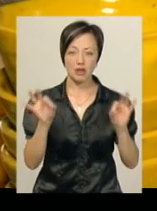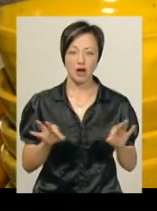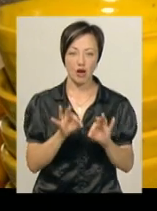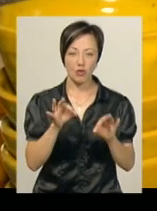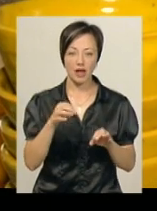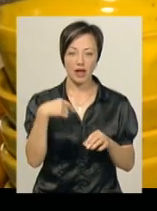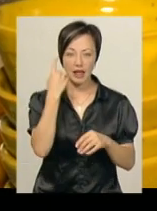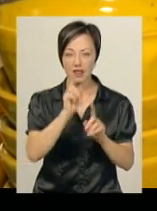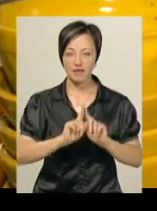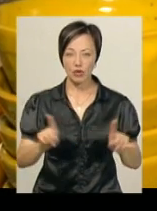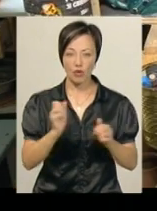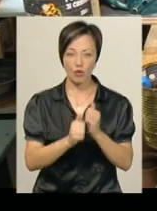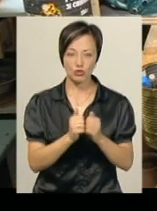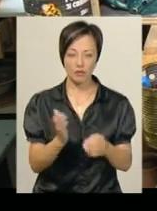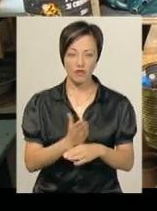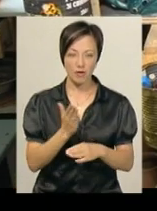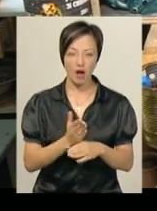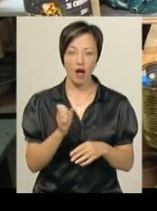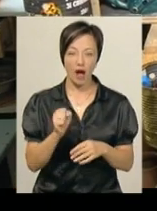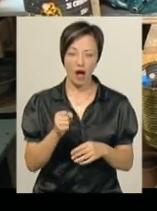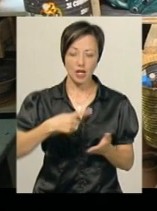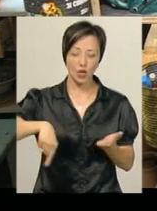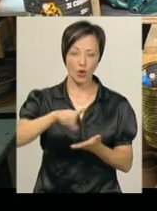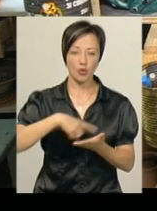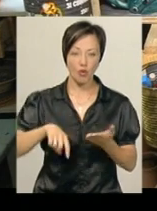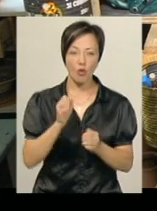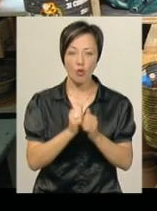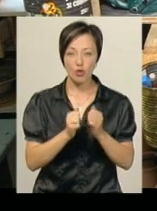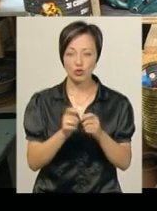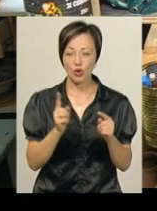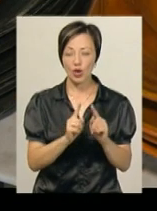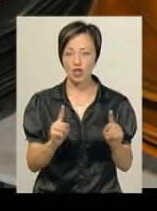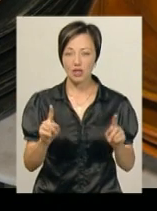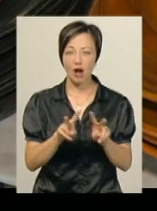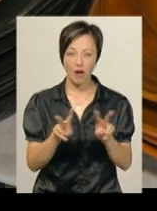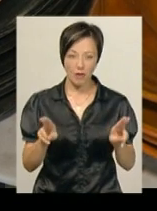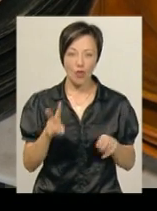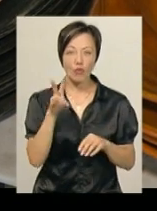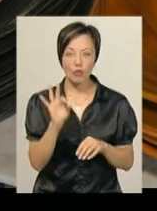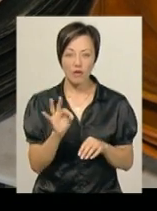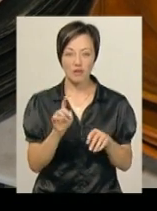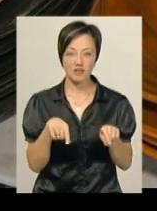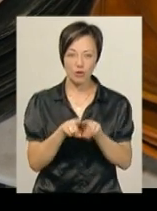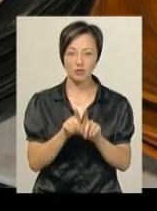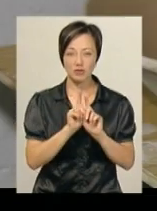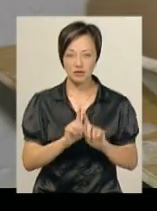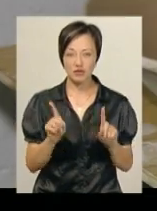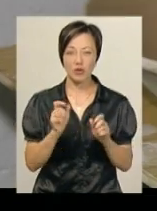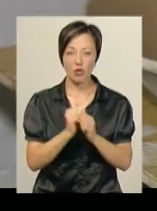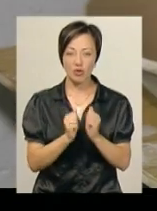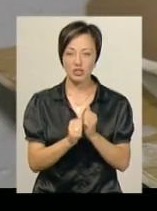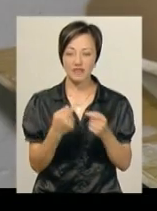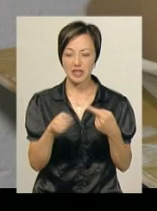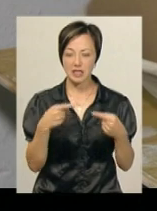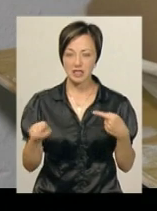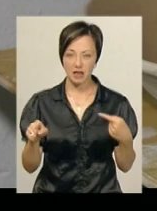індивідуальності в кожному виробі. А за кругом ти сидиш, кожну річ, вони ніби однакові робляться, але вона кожна